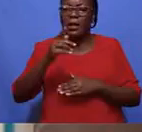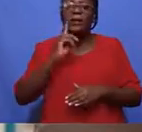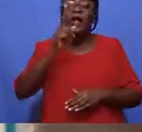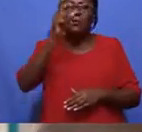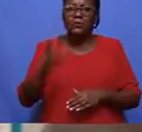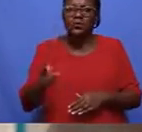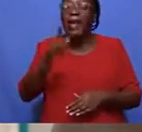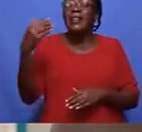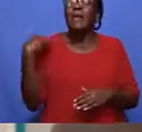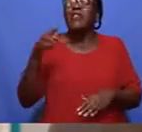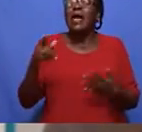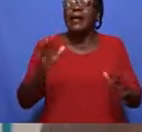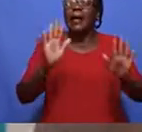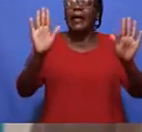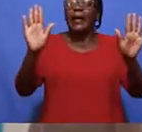ni nani sasa hindi